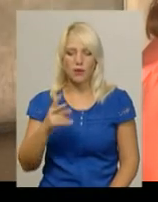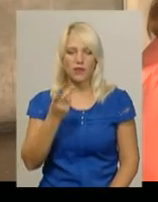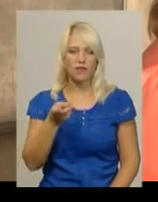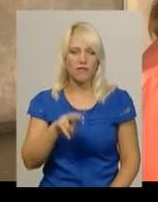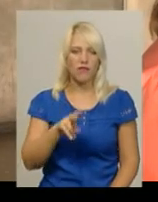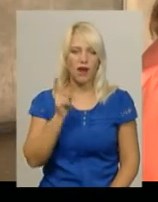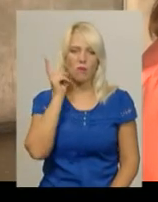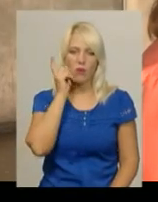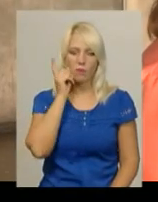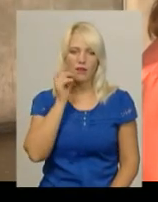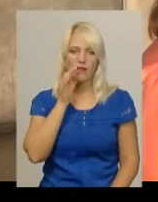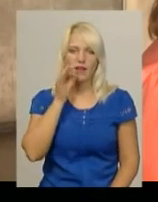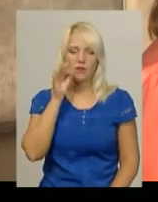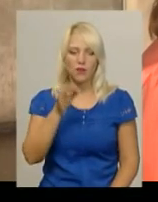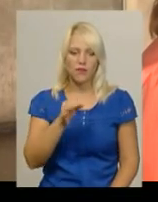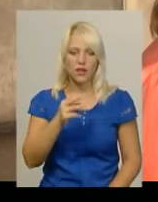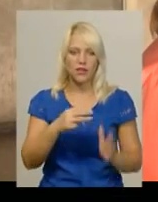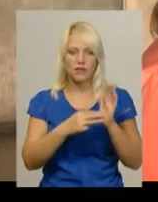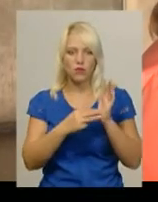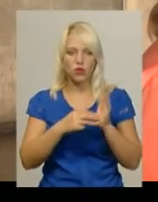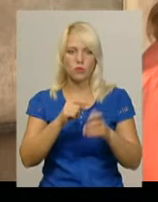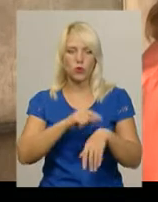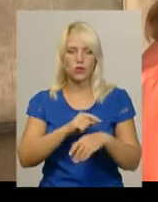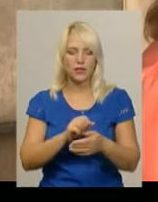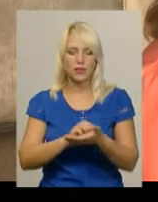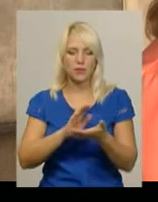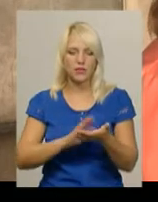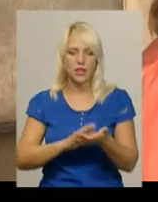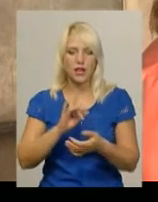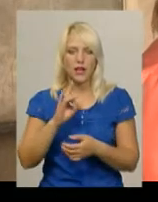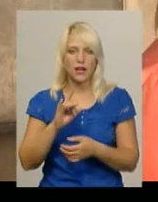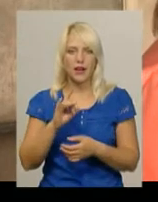Відповідає, з восьмої години сідає, поки місць один реєстратор на телефон.